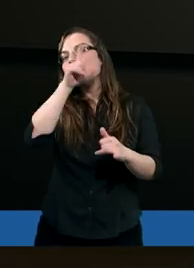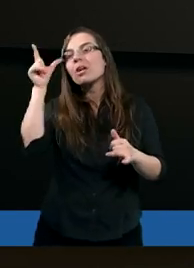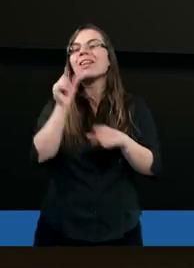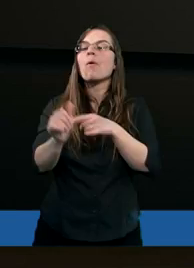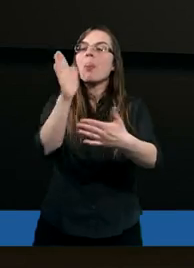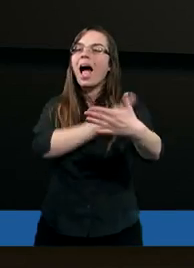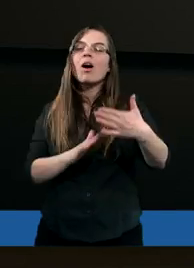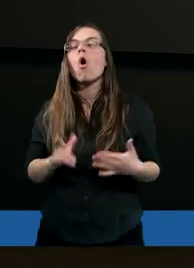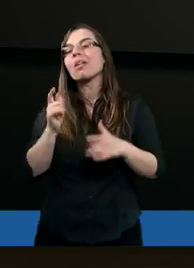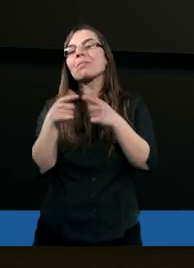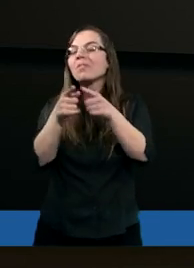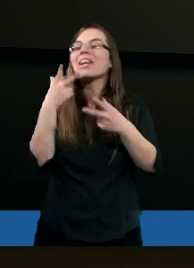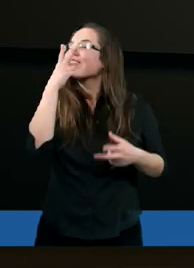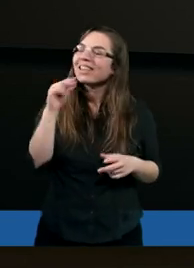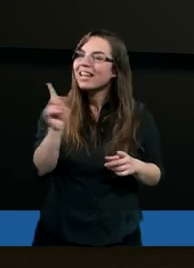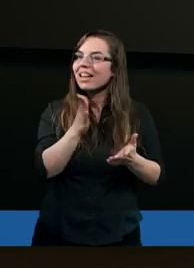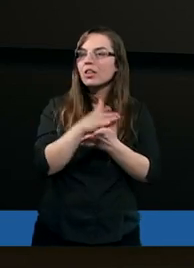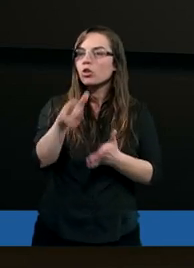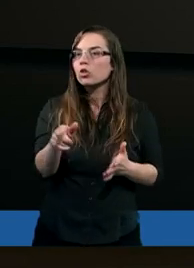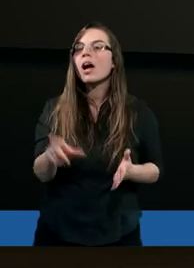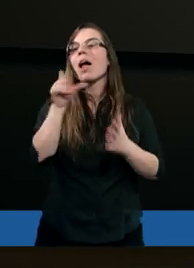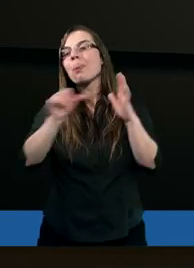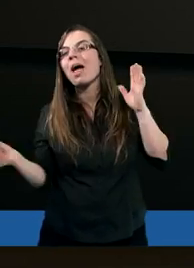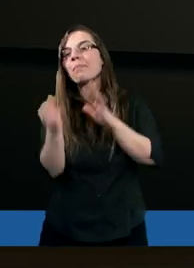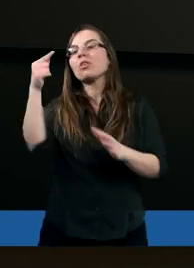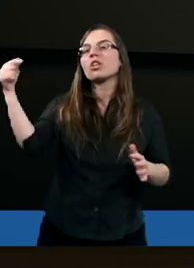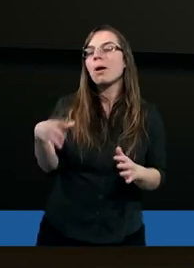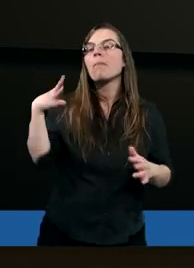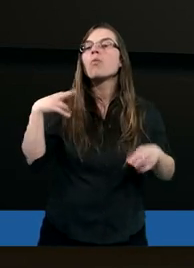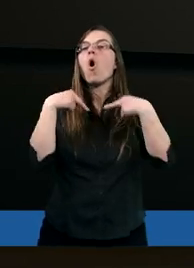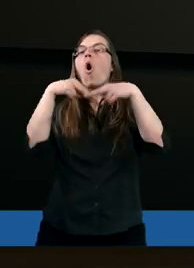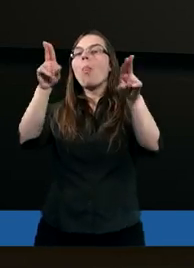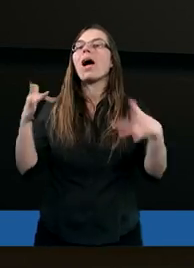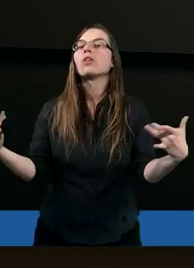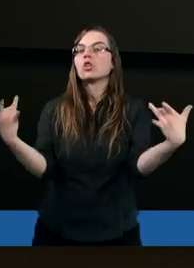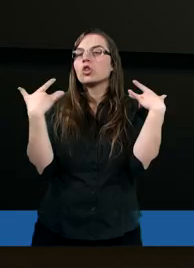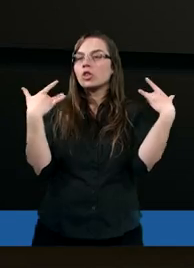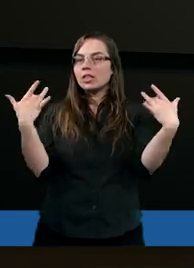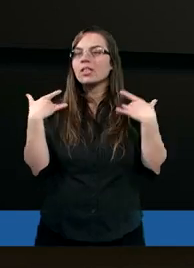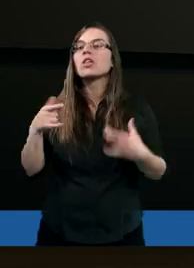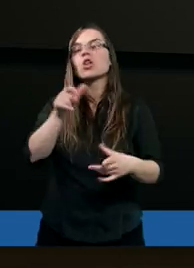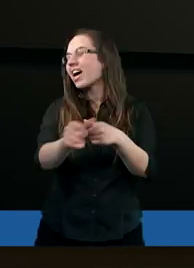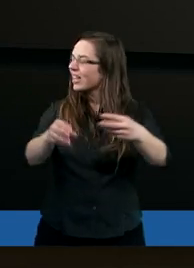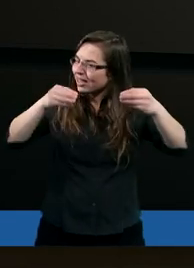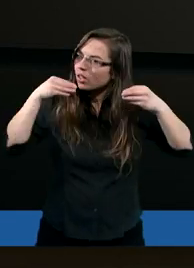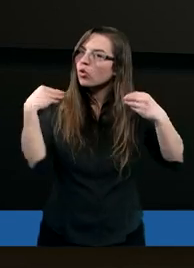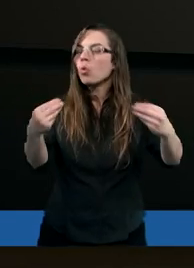kamieniem narożnym. Nie. Najpierw trzeba było oddać życie. I to jest cudowne. On